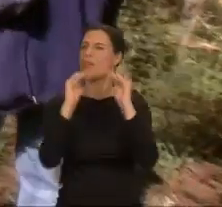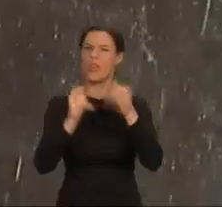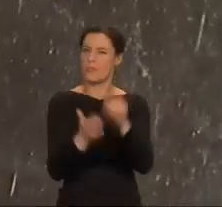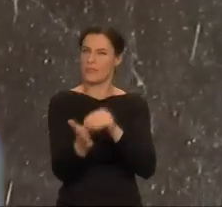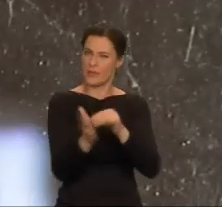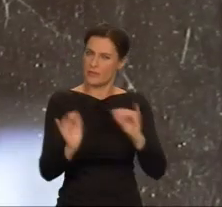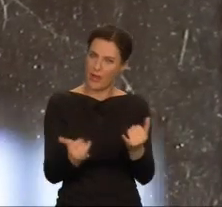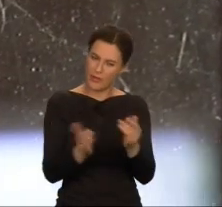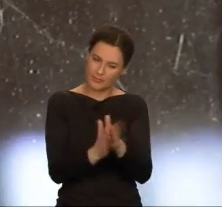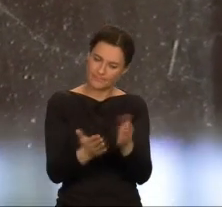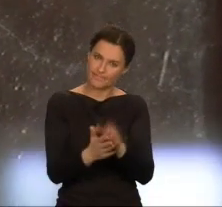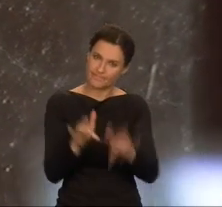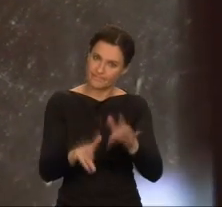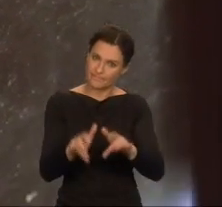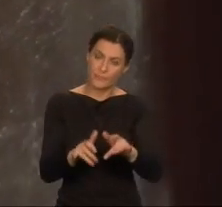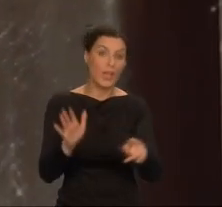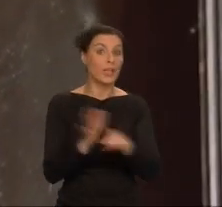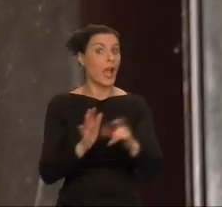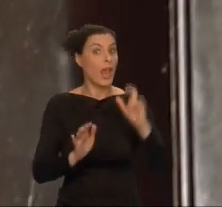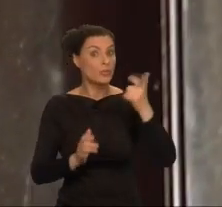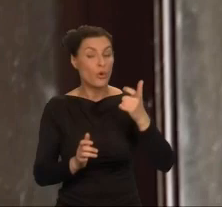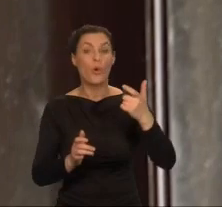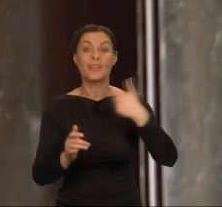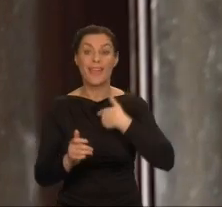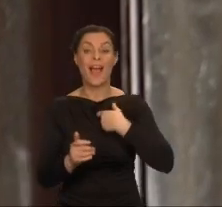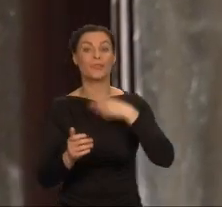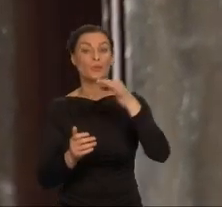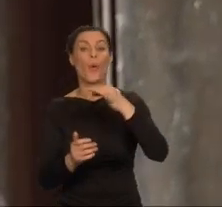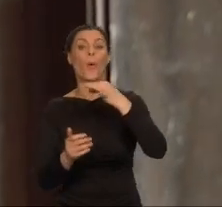Moja praca nie polega na dostarczaniu odpowiedzi.